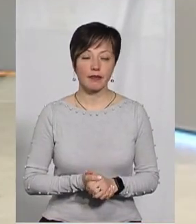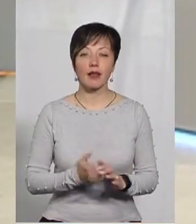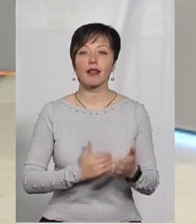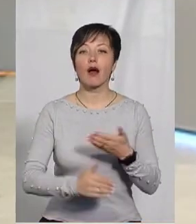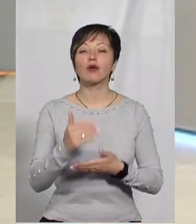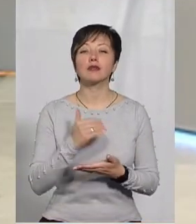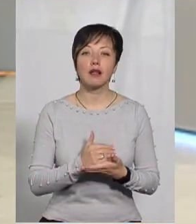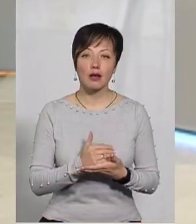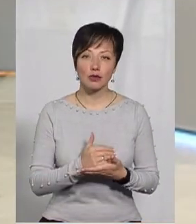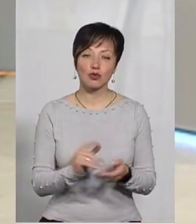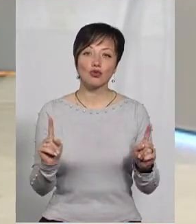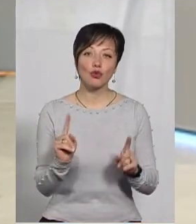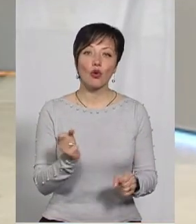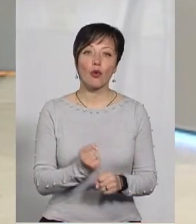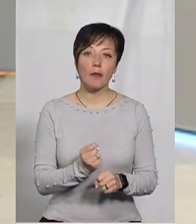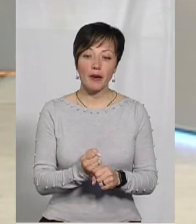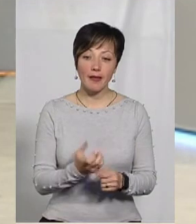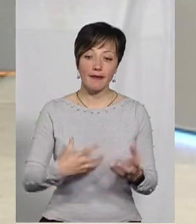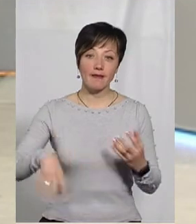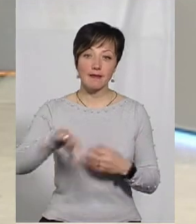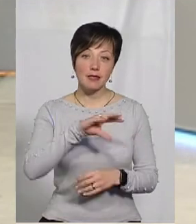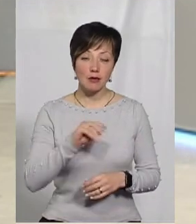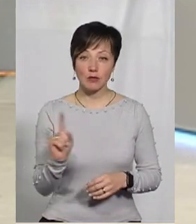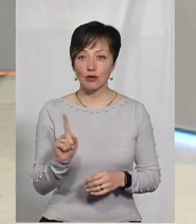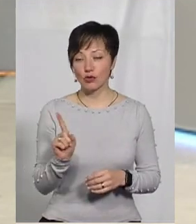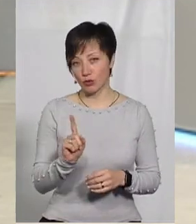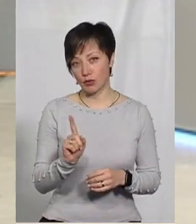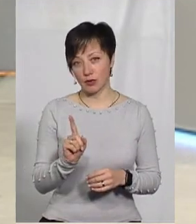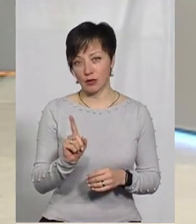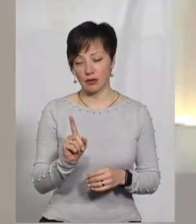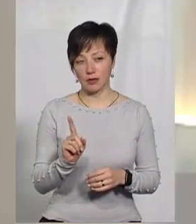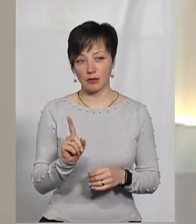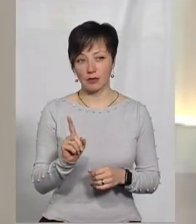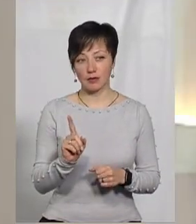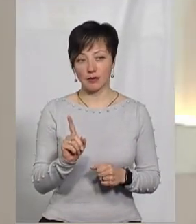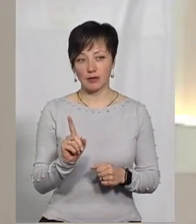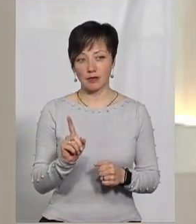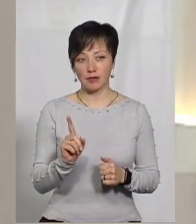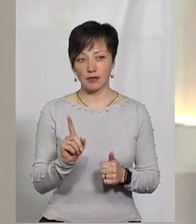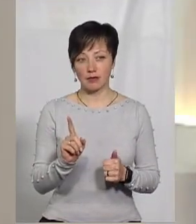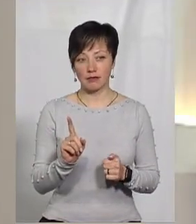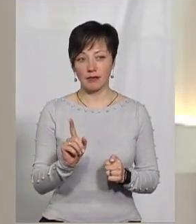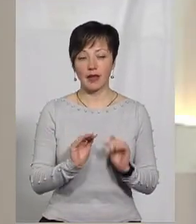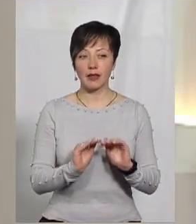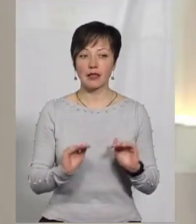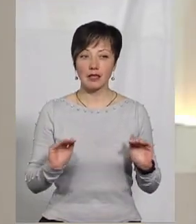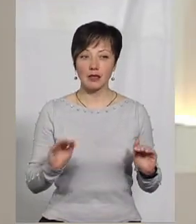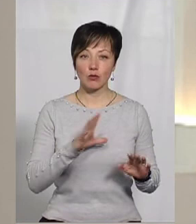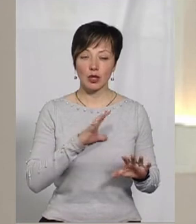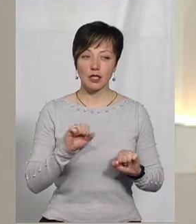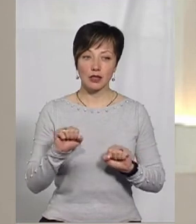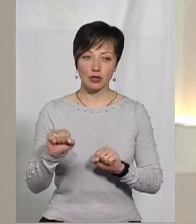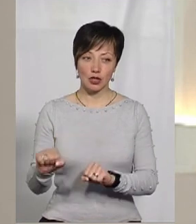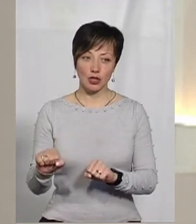І наостанок, що робити нам усім, щоб діти були